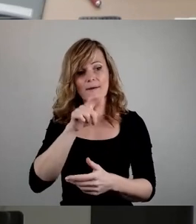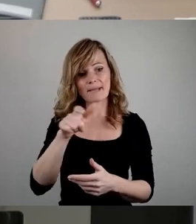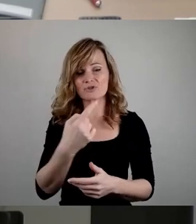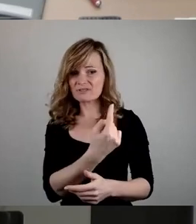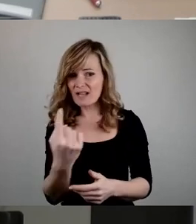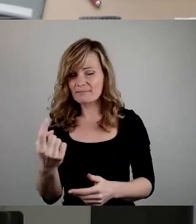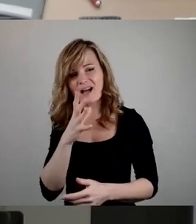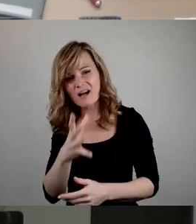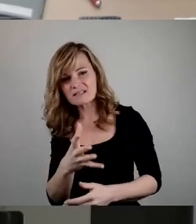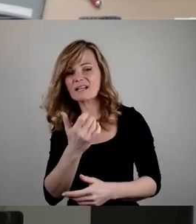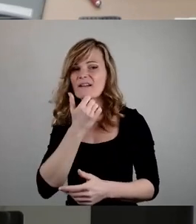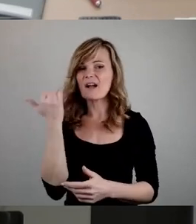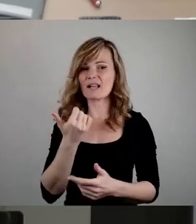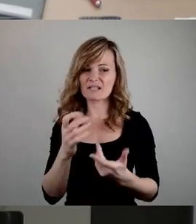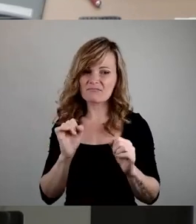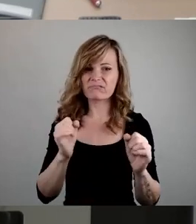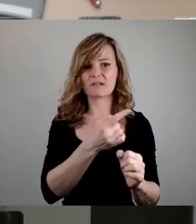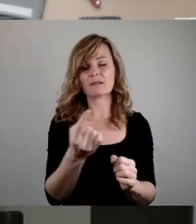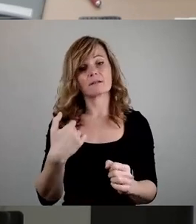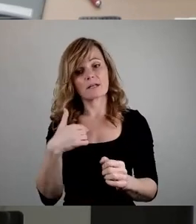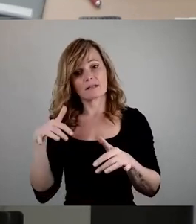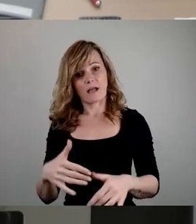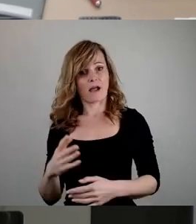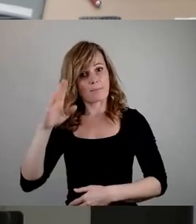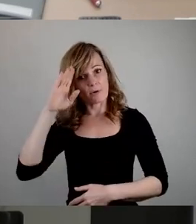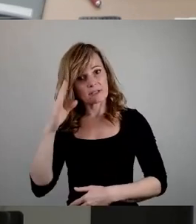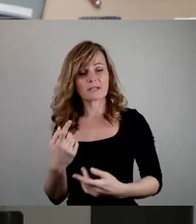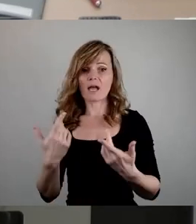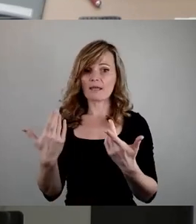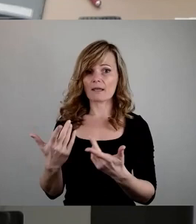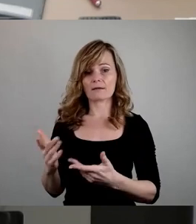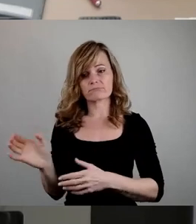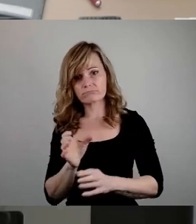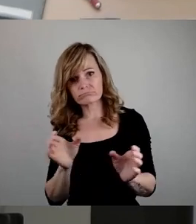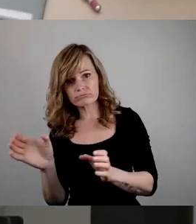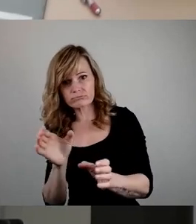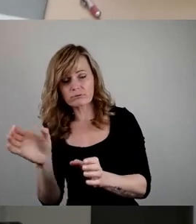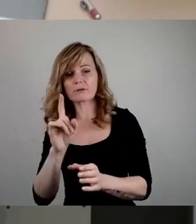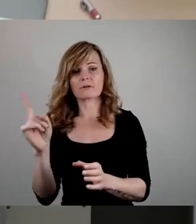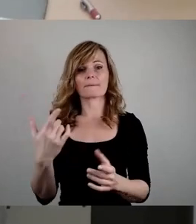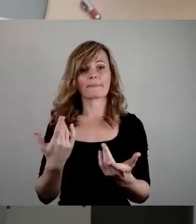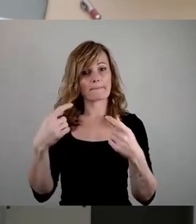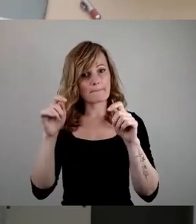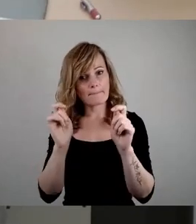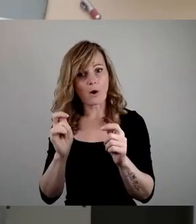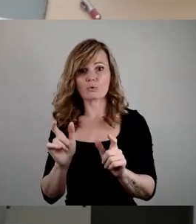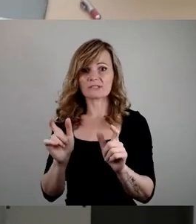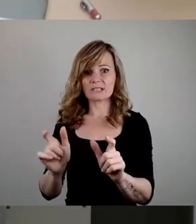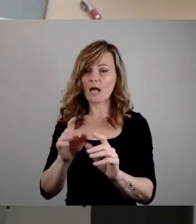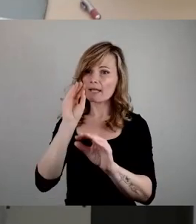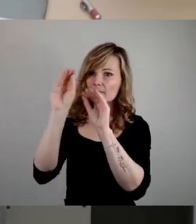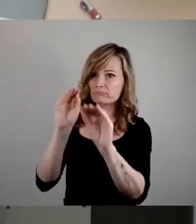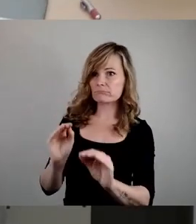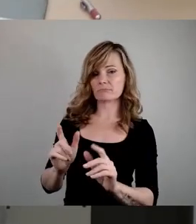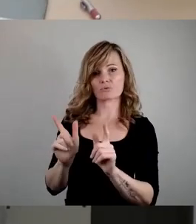ausüben, müssen wir eben Sicherheit mit Polizei und mit baulichen Maßnahmen sorgen. Das ist das Erste, was natürlich geleistet wird. Die Gemeinschaft